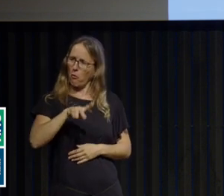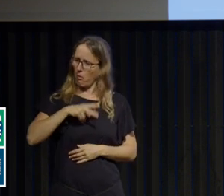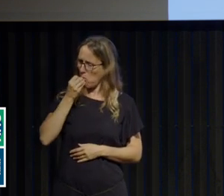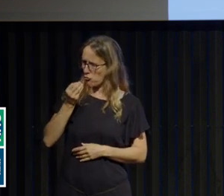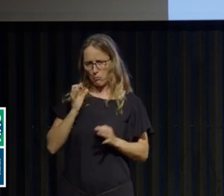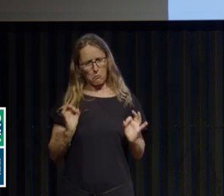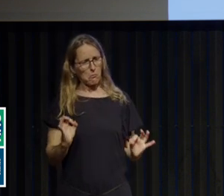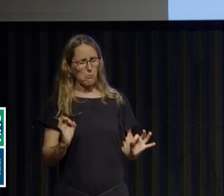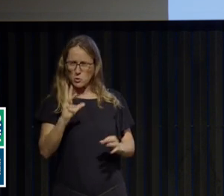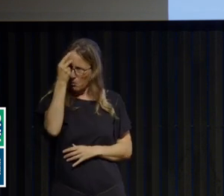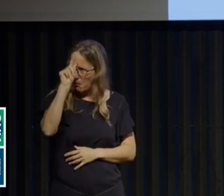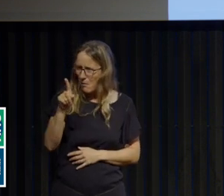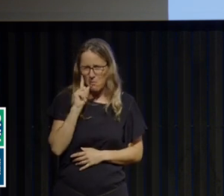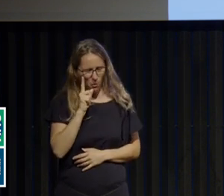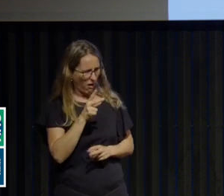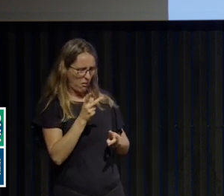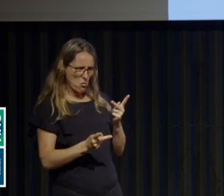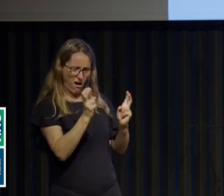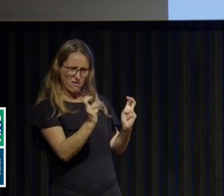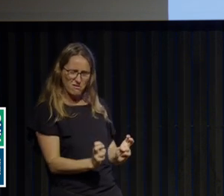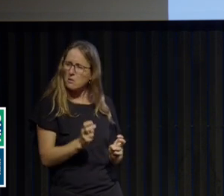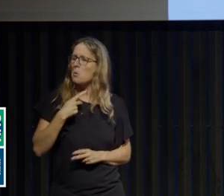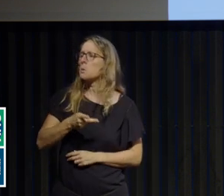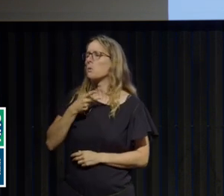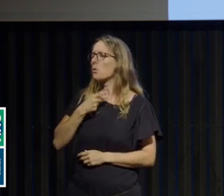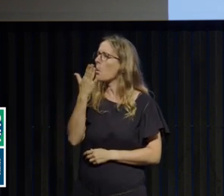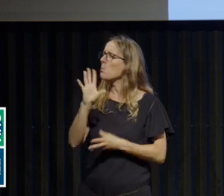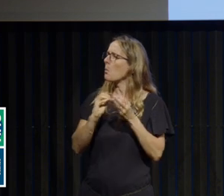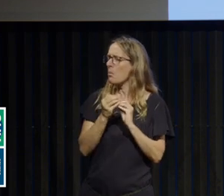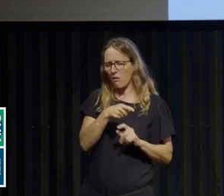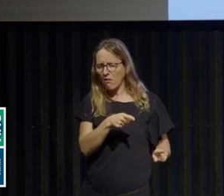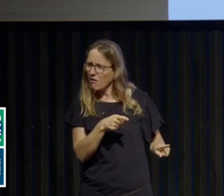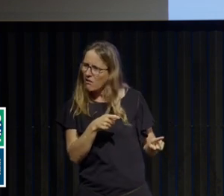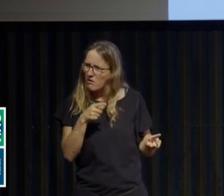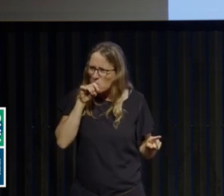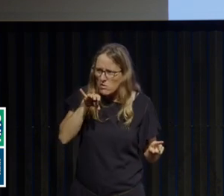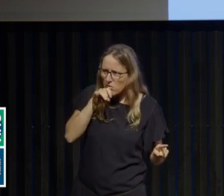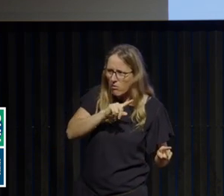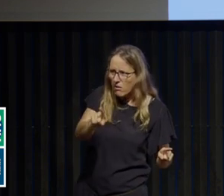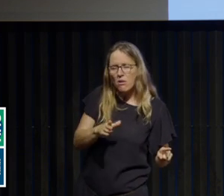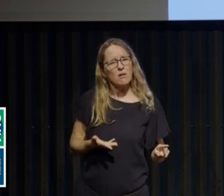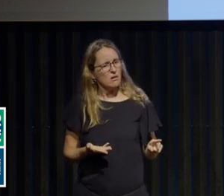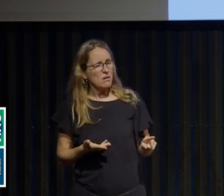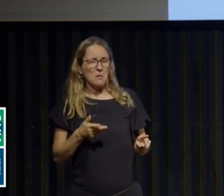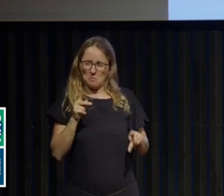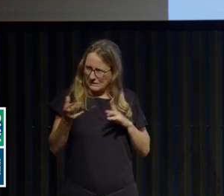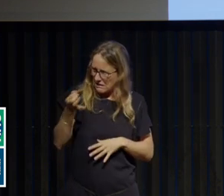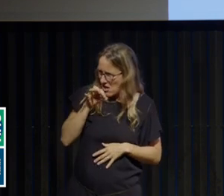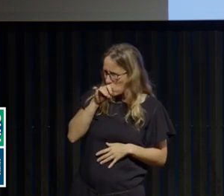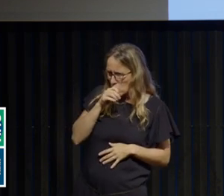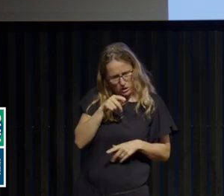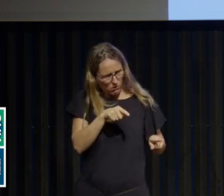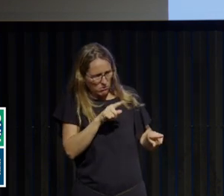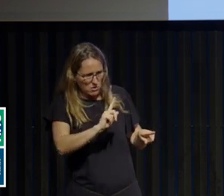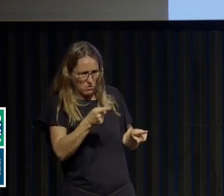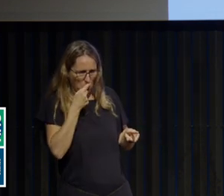je ne comprends pas, elle maigrit. Docteur, il y sûrement autre chose qu'une anorexie. Vous dites qu'elle est anorexique, mais non, je vous